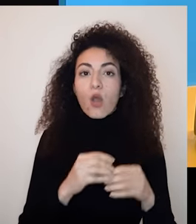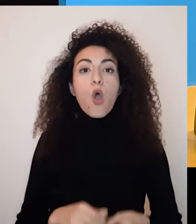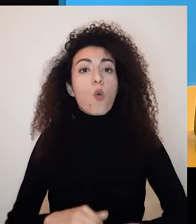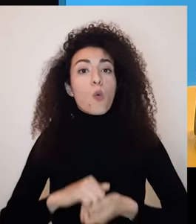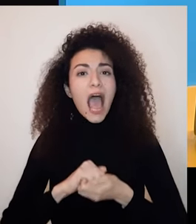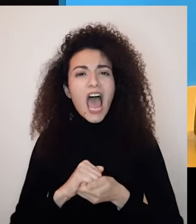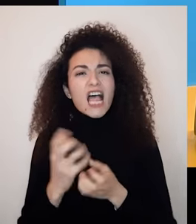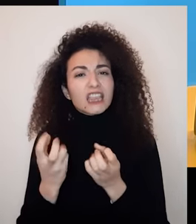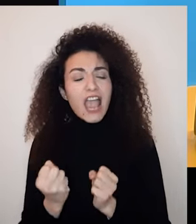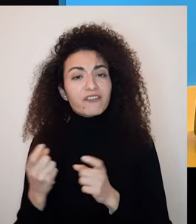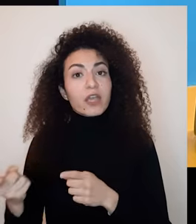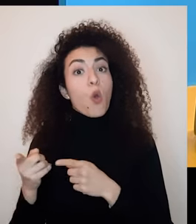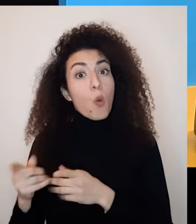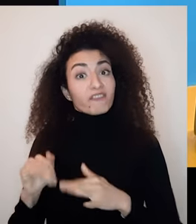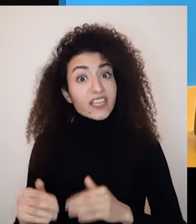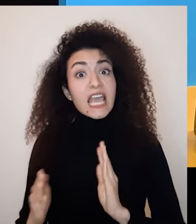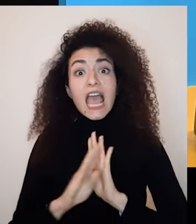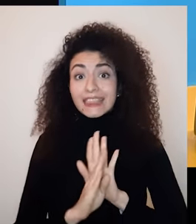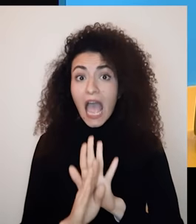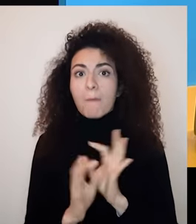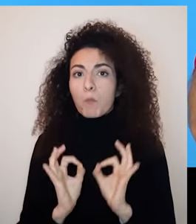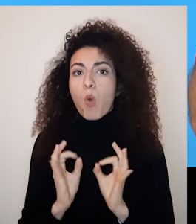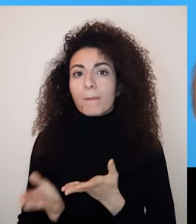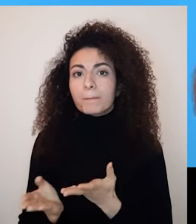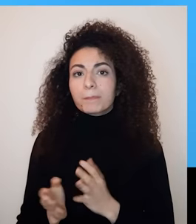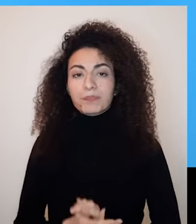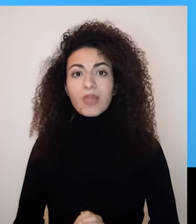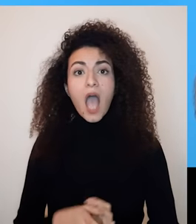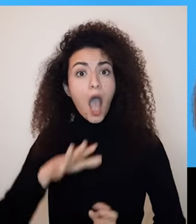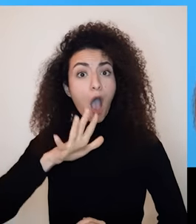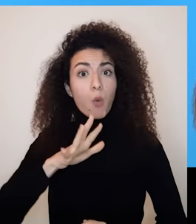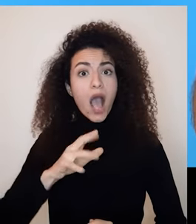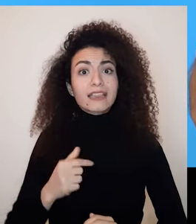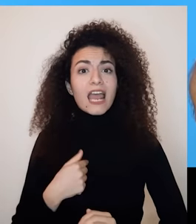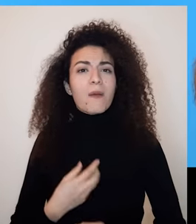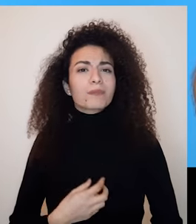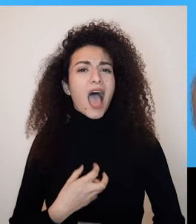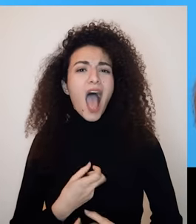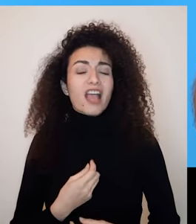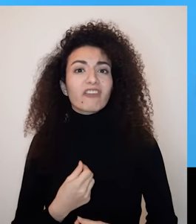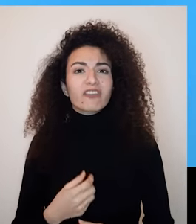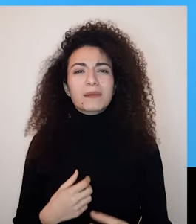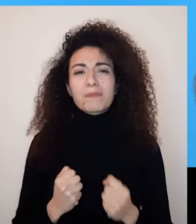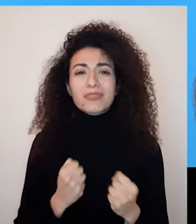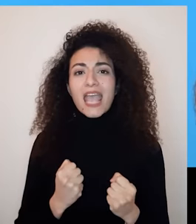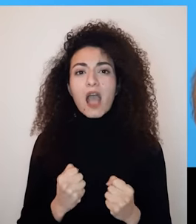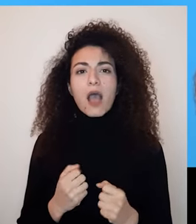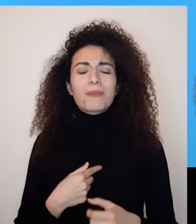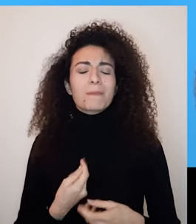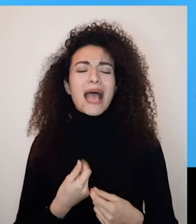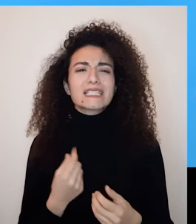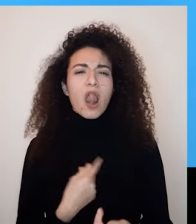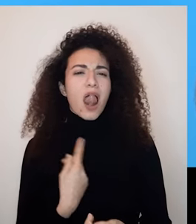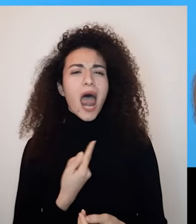أو المعارف ملتقى فيهم على مواقع التواصل الاجتماعي لكن من هذه العلاقات أهميتها فعلاقاتنا القريبة بحاج إلى تغذية